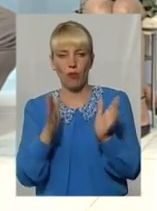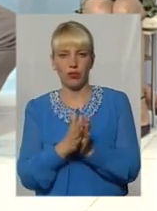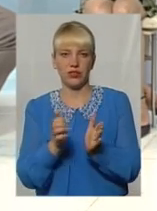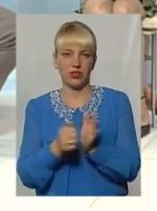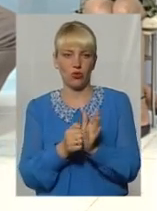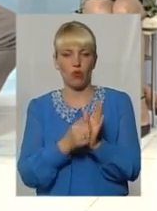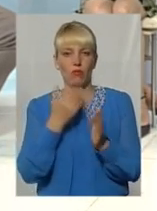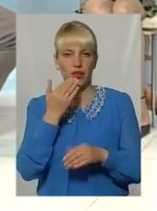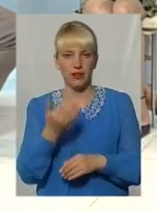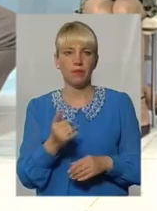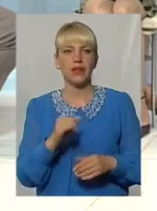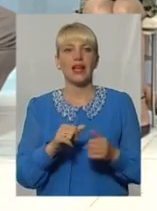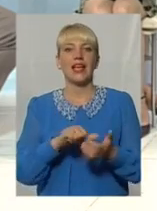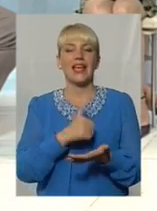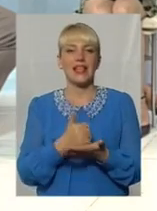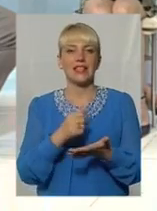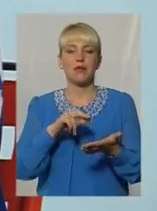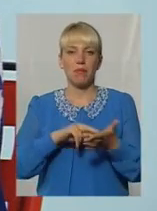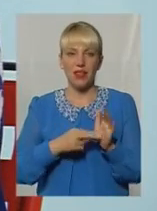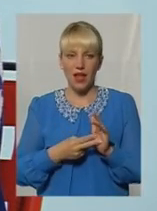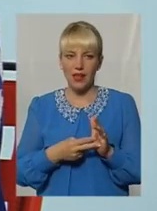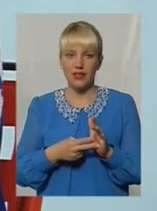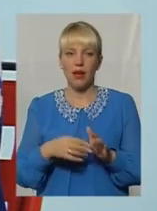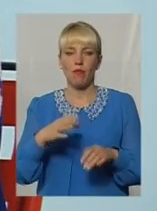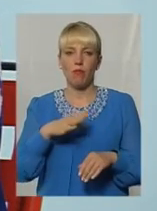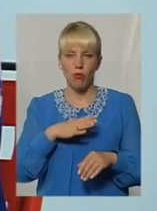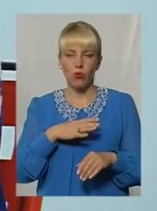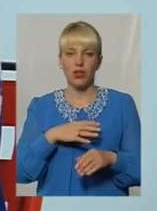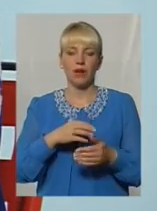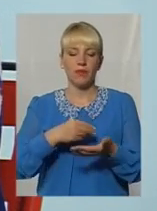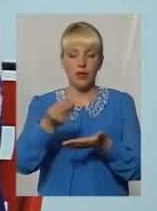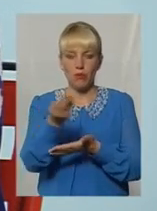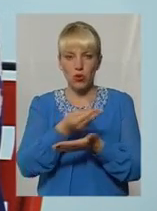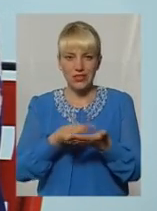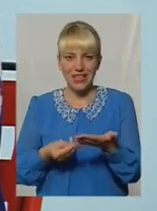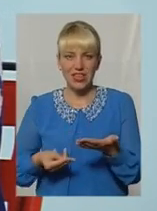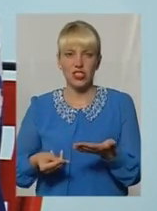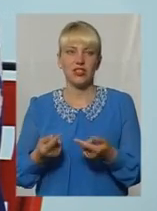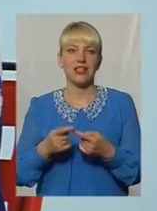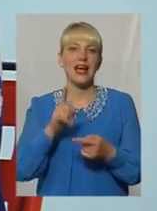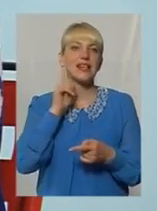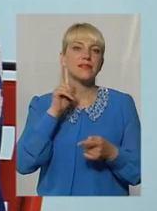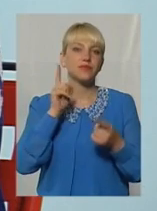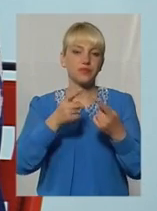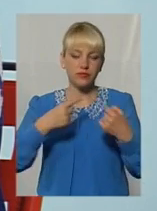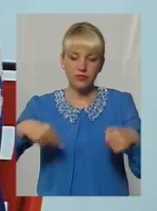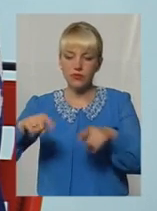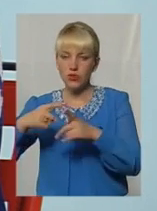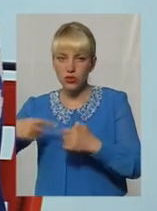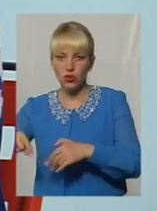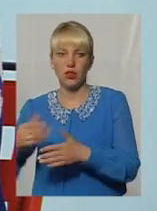В генплані були позначені рекреаційні зони. До прикладу, конкретний